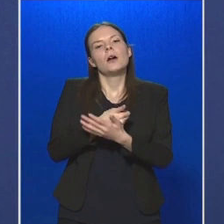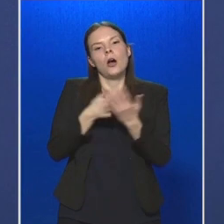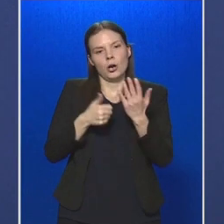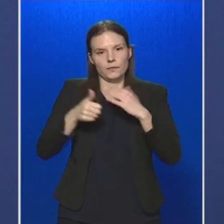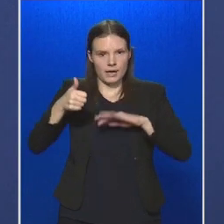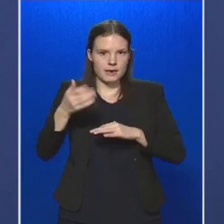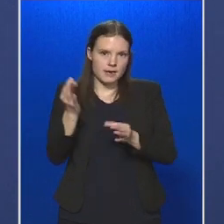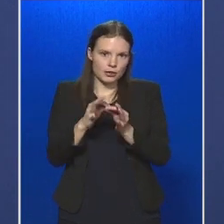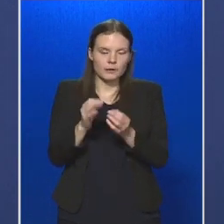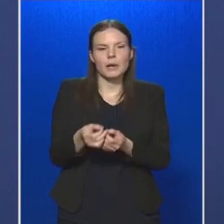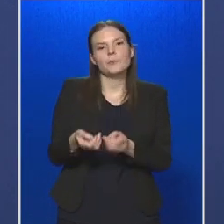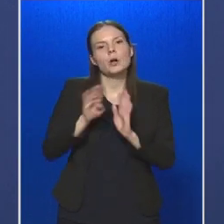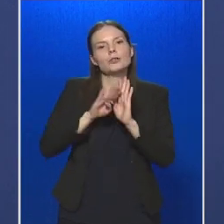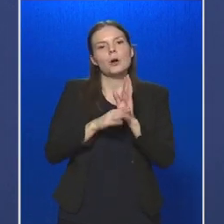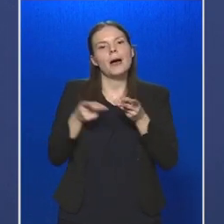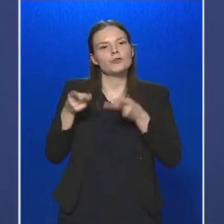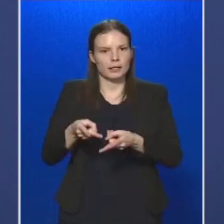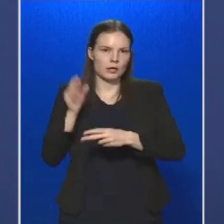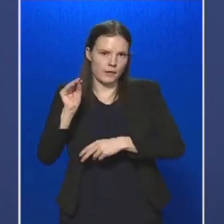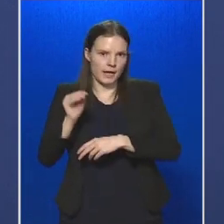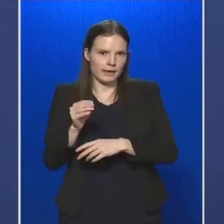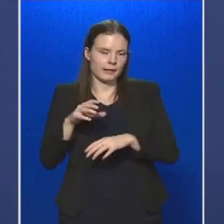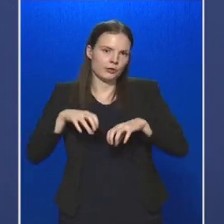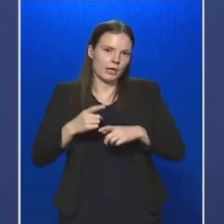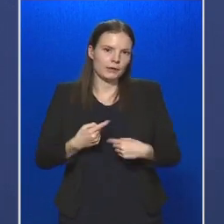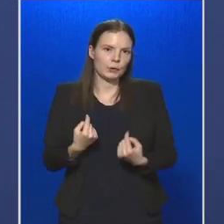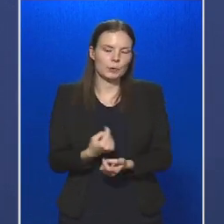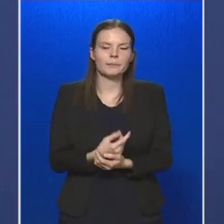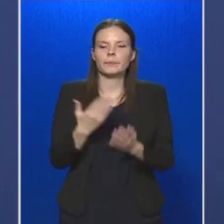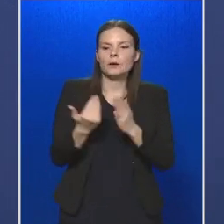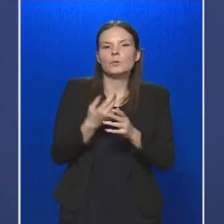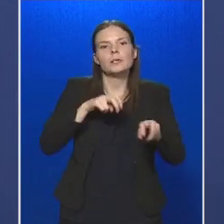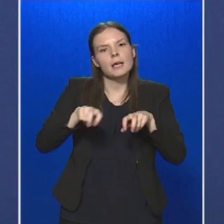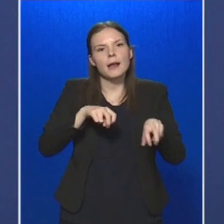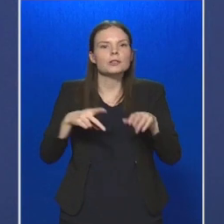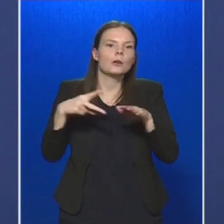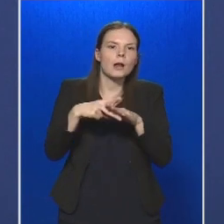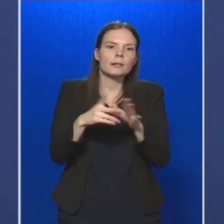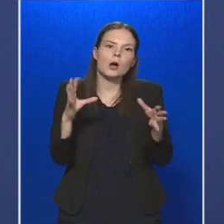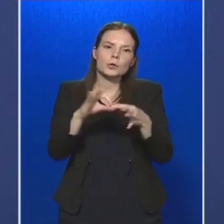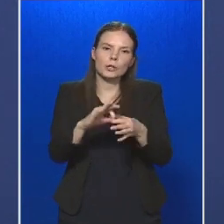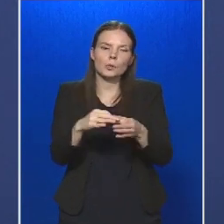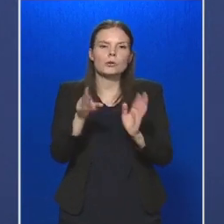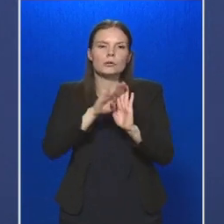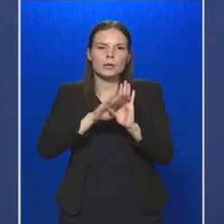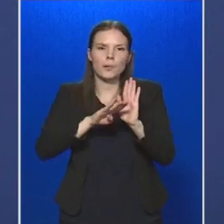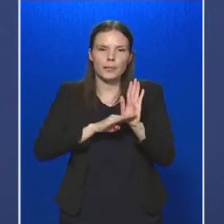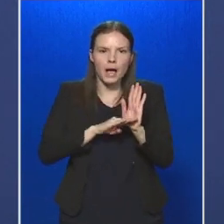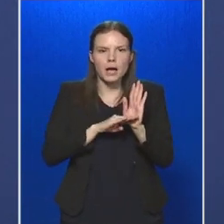esetben szabálysértési fejlentést tettünk, és az új kiárási korlátozásokkal kapcsolatos szabályok